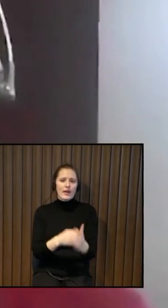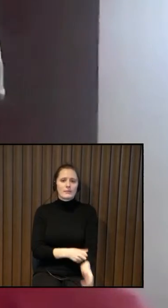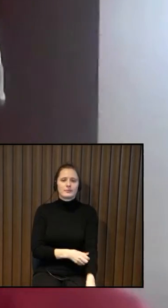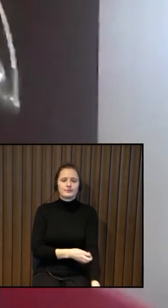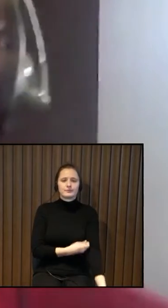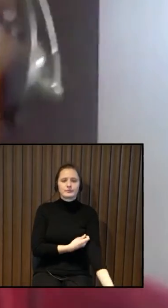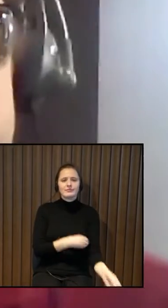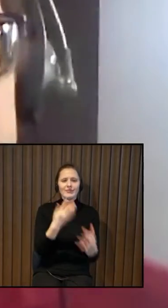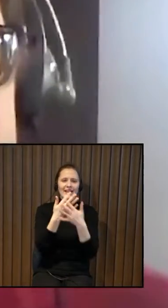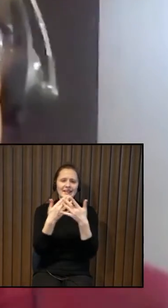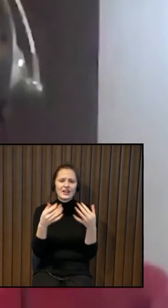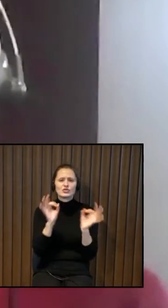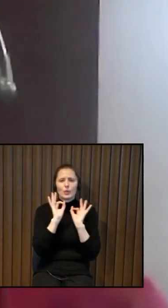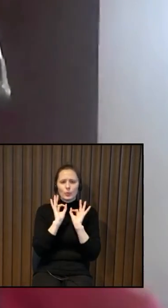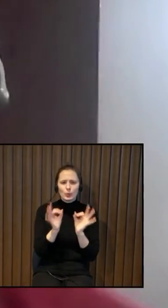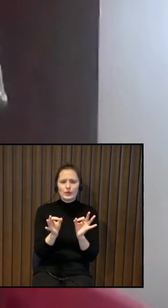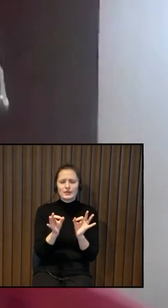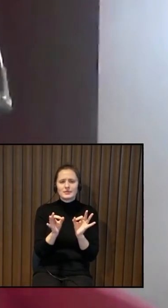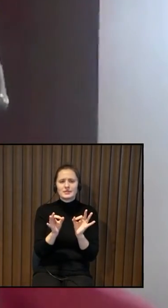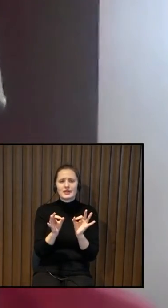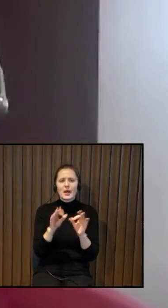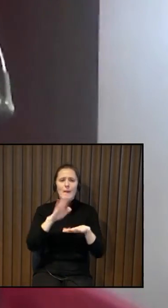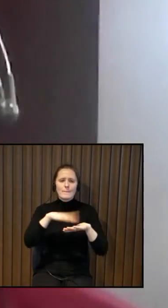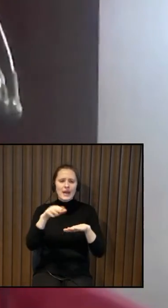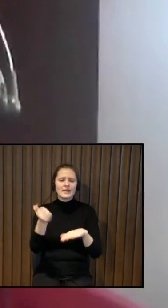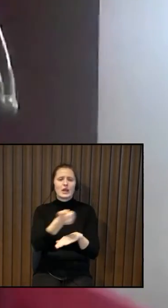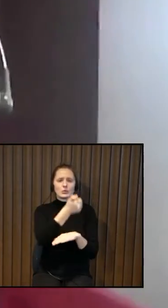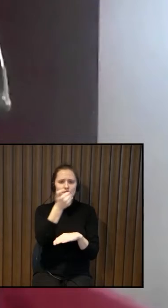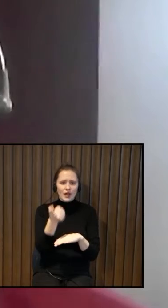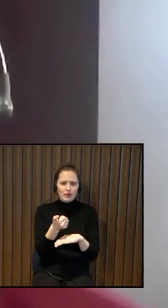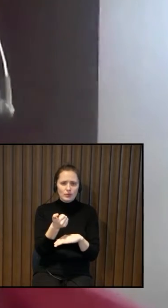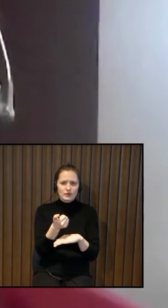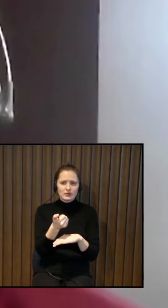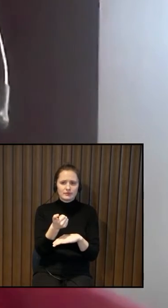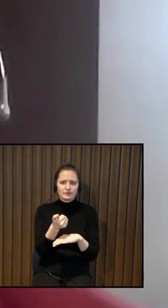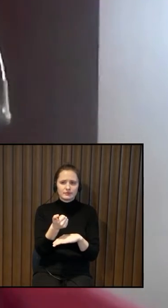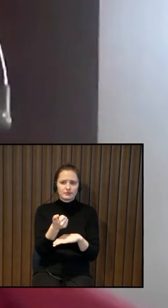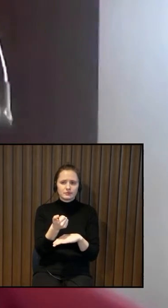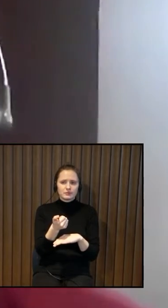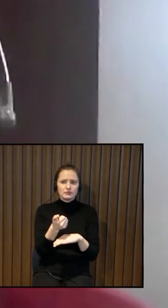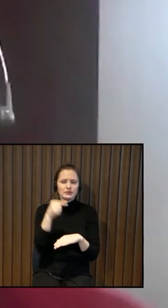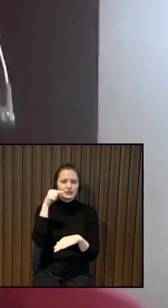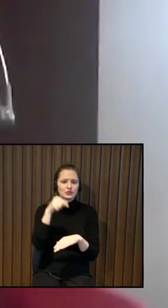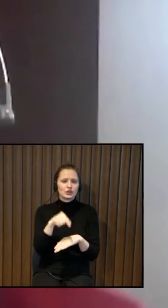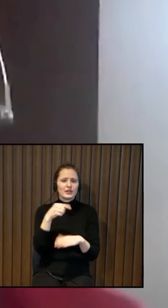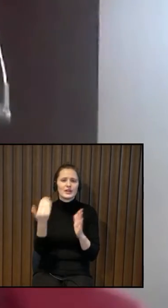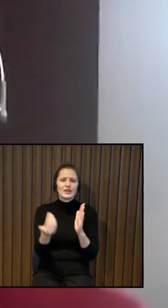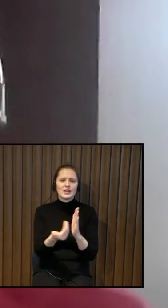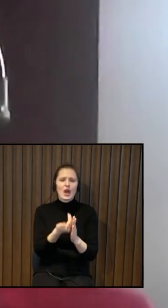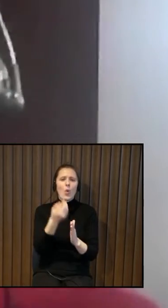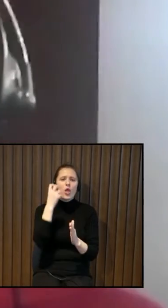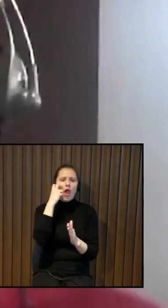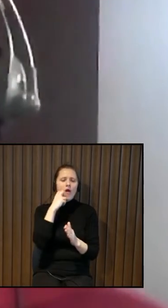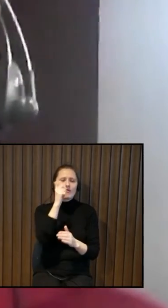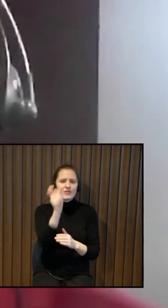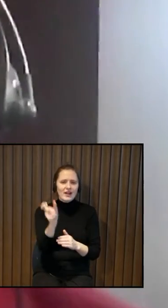Nu, ir dažādi, protams, jā, bet, jā, pēdējos gados ir tas, ka pie mums arī nāk jaunie vecāki